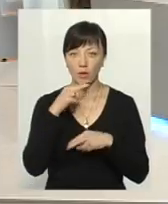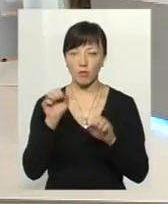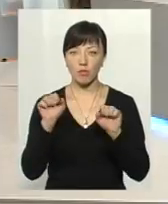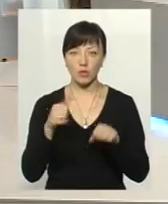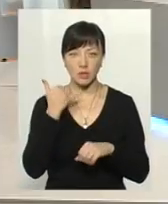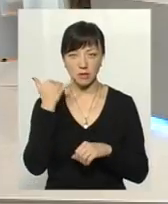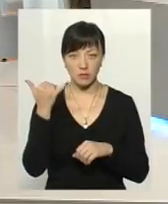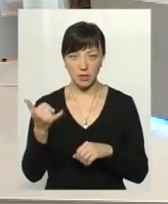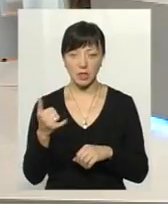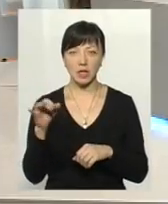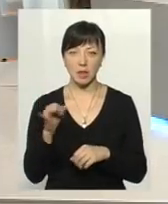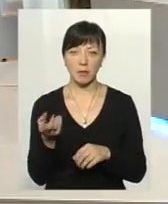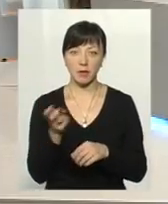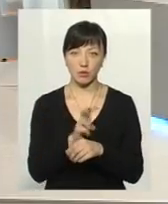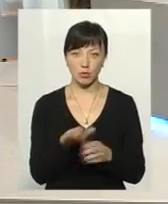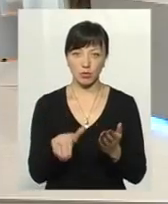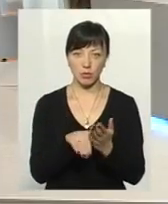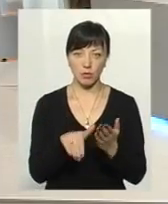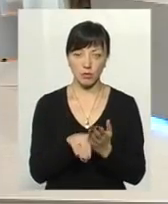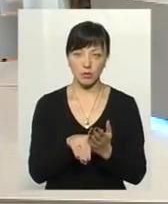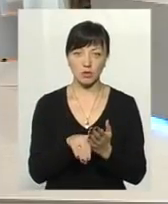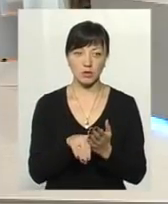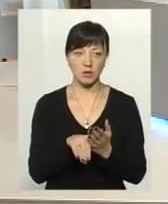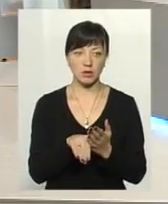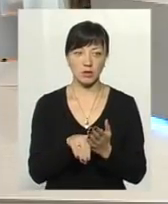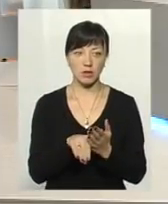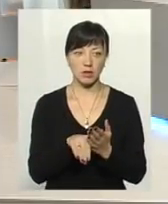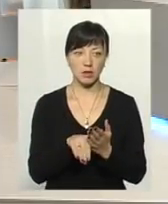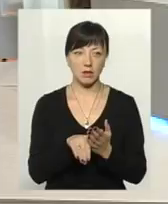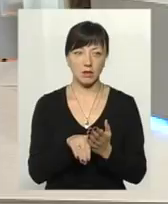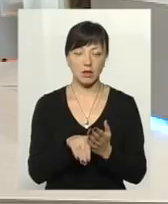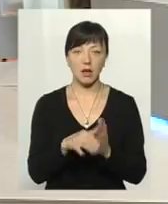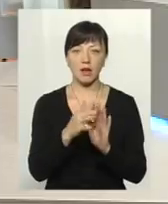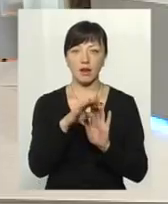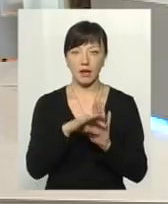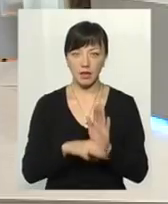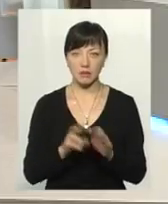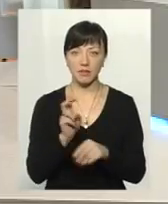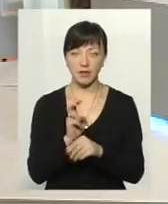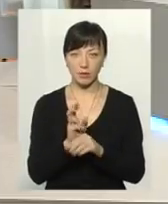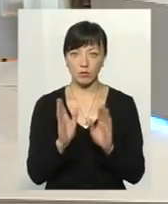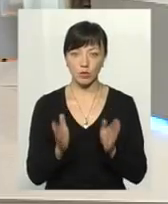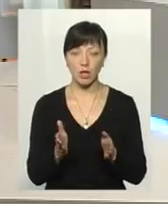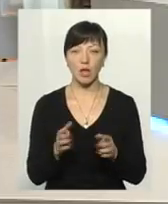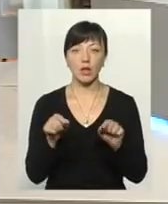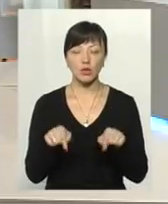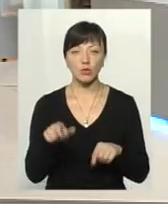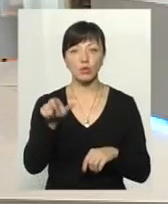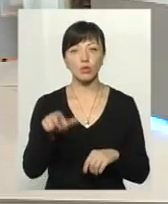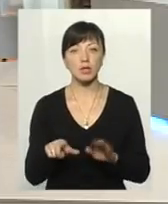можна зателефонувати, і прийдуть, і допоможуть, і поставлять в певний реєстр, і будуть відвідувати далі. Тут телегляда